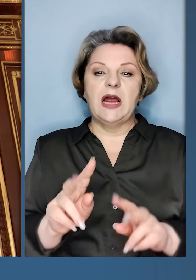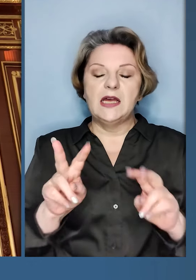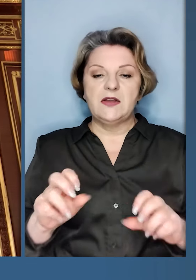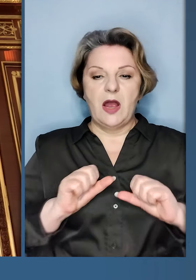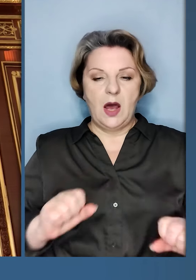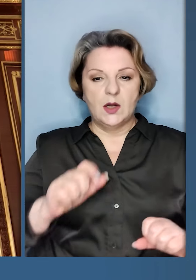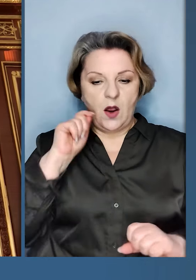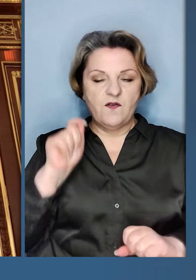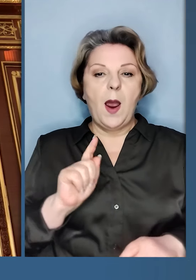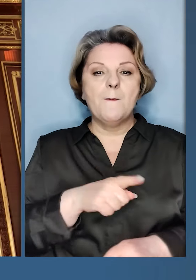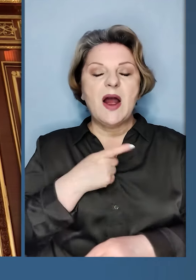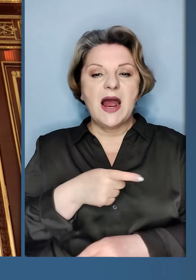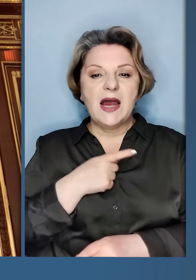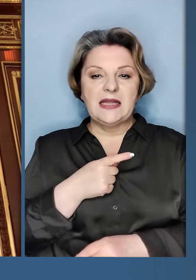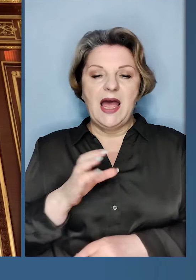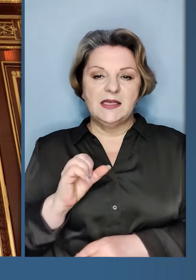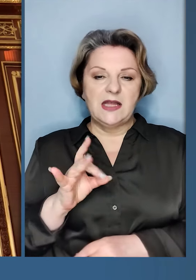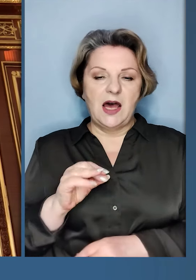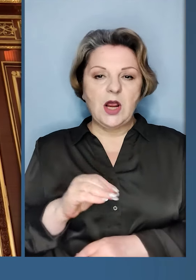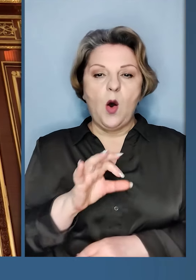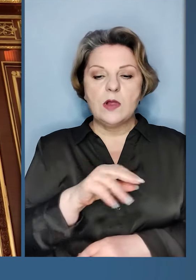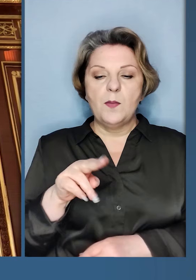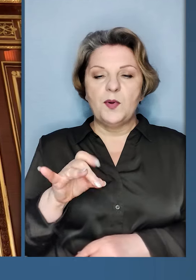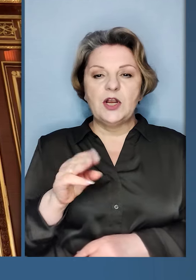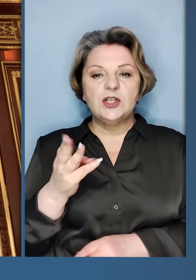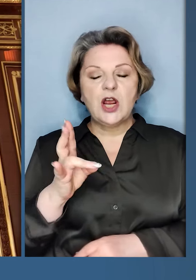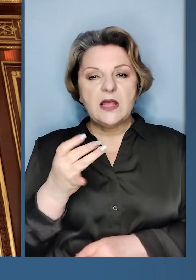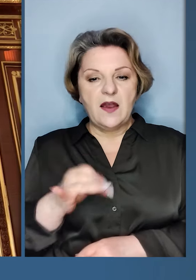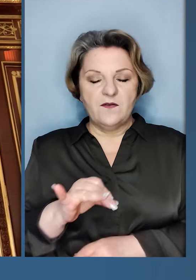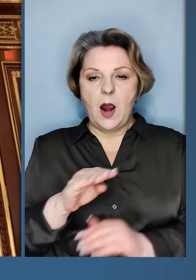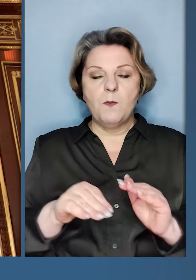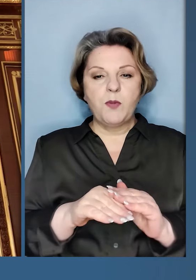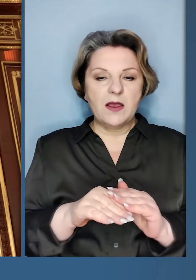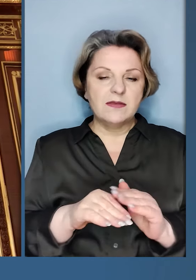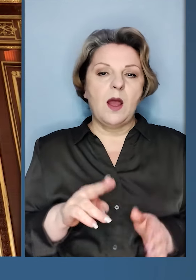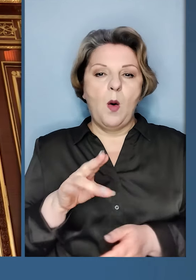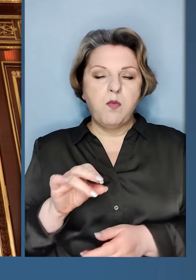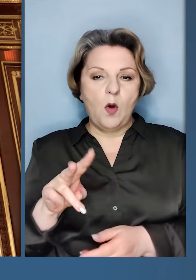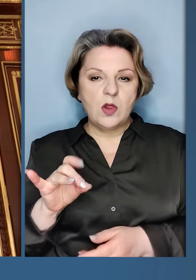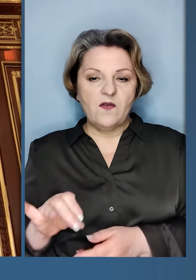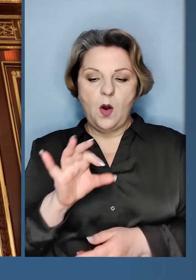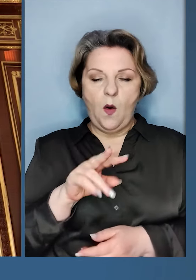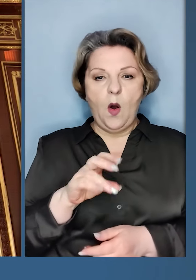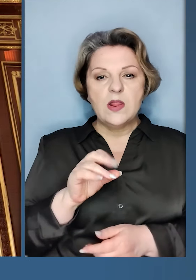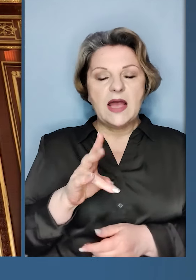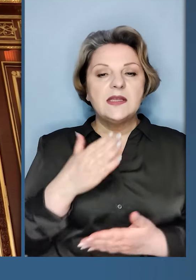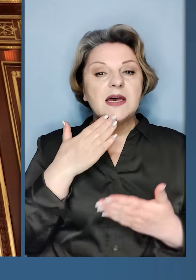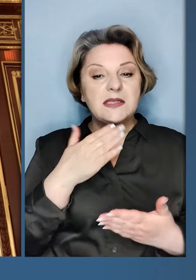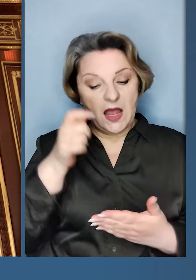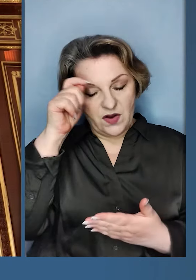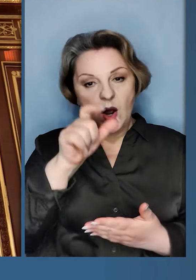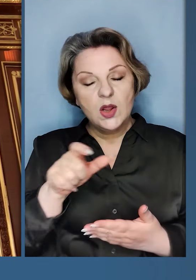Герої України майстер-сержанта Олега Пришневського та підполковника Дмитра Олексюка.